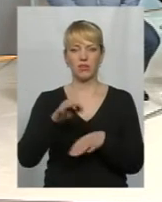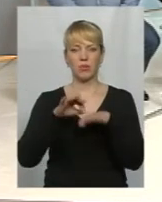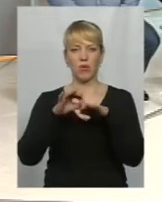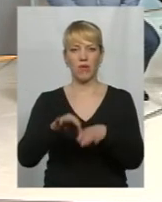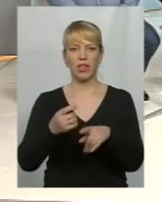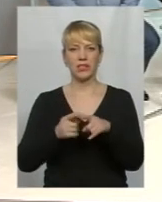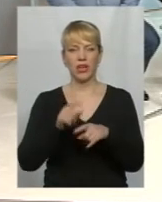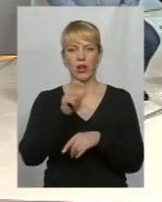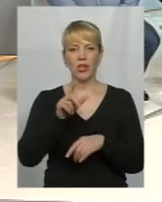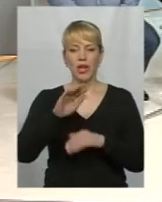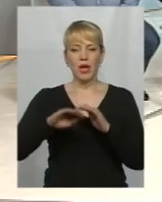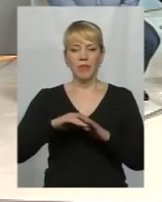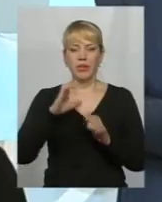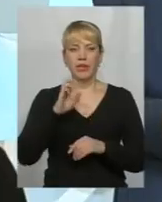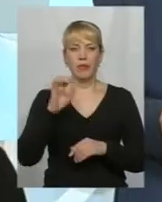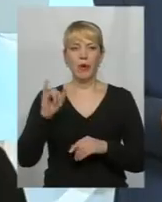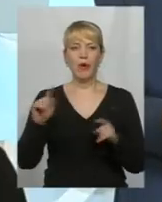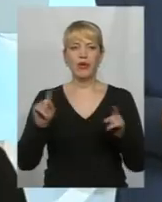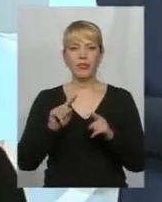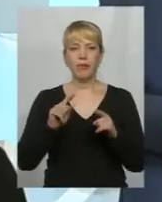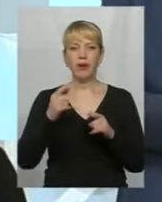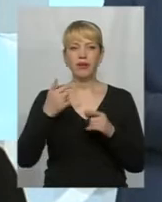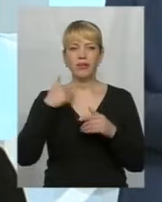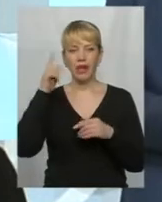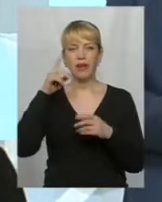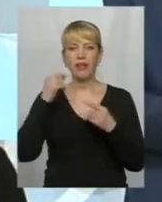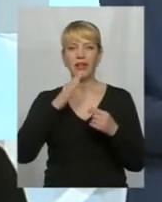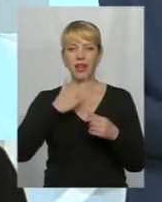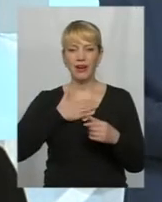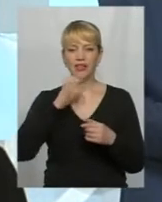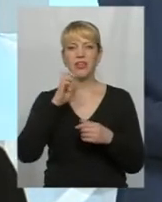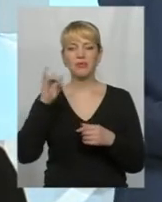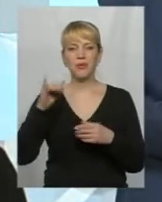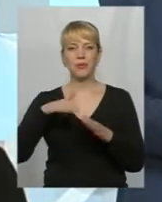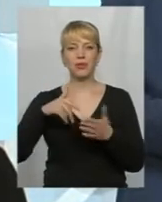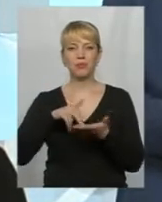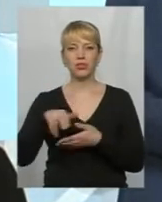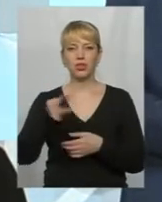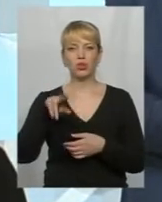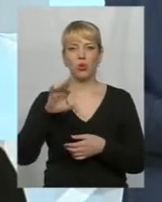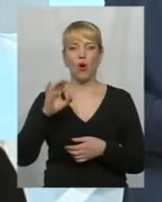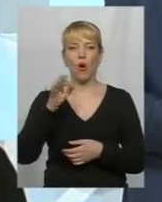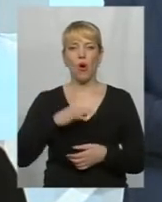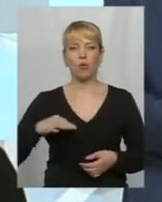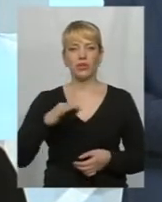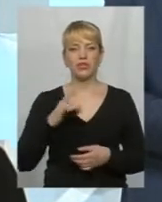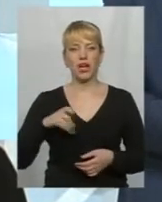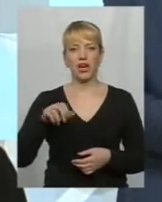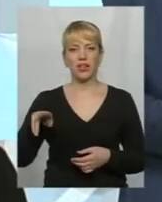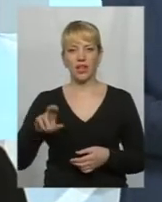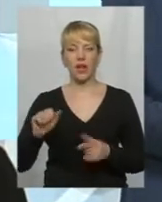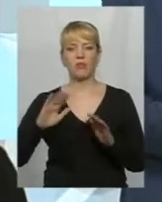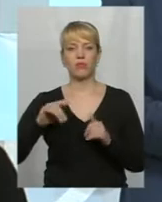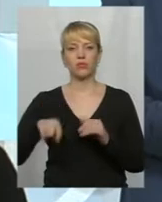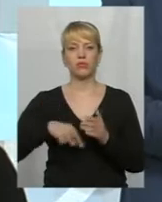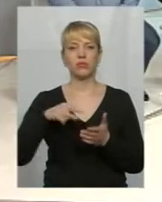СБУ, щоб, я так розумію, дізнатися, де перебувають наші СБУшники, потім пішли до обласної ради, потім пішли до міської. Чому от ви